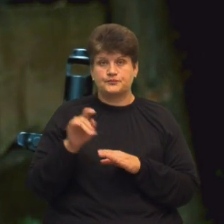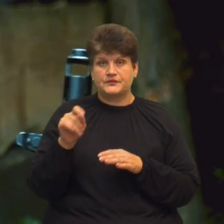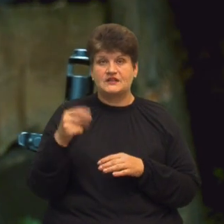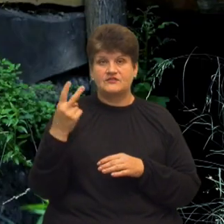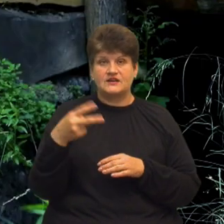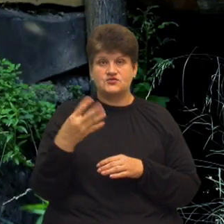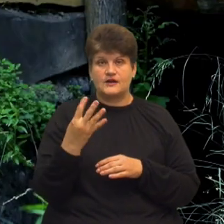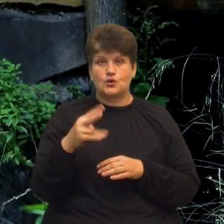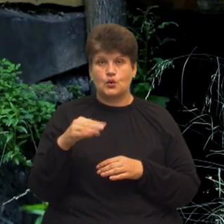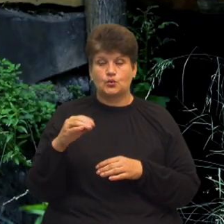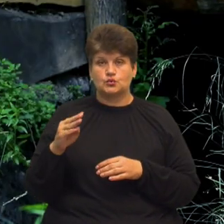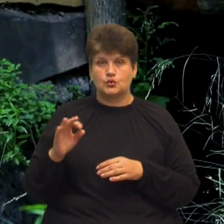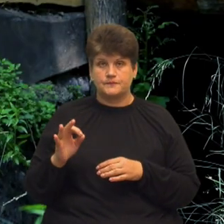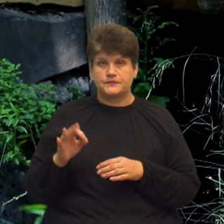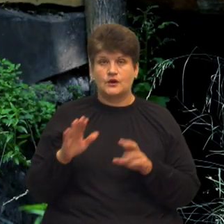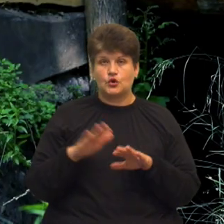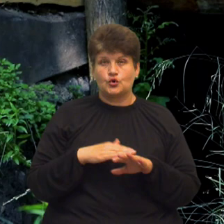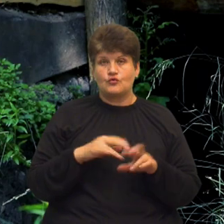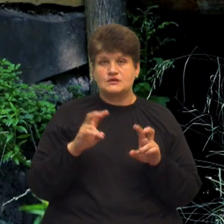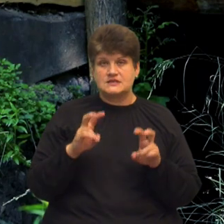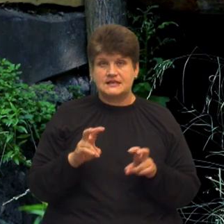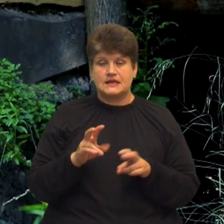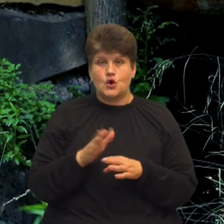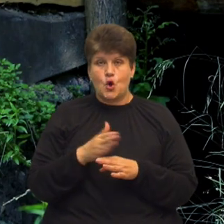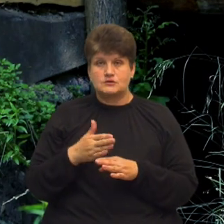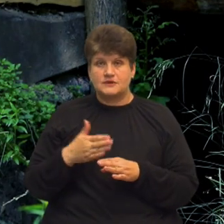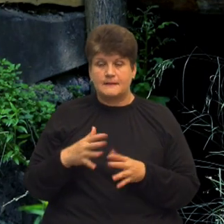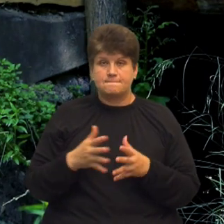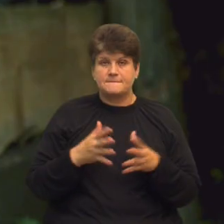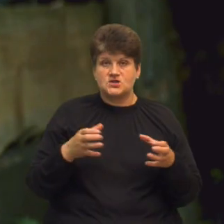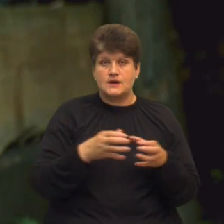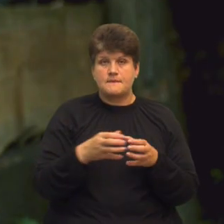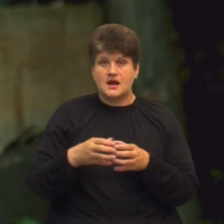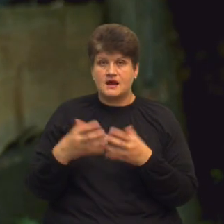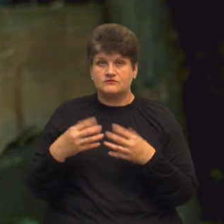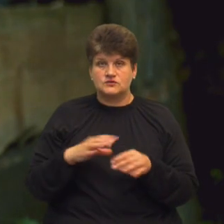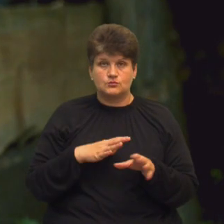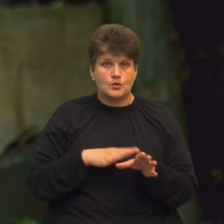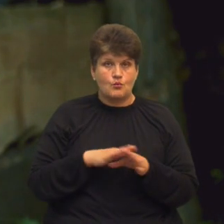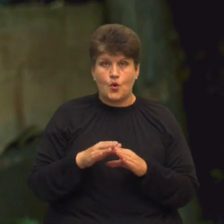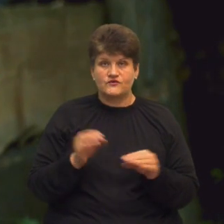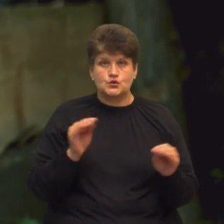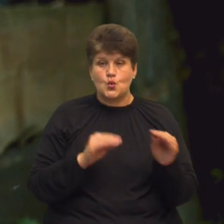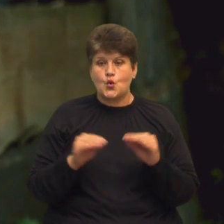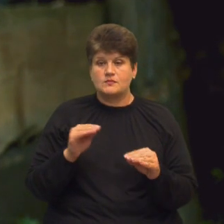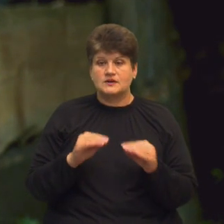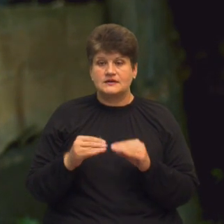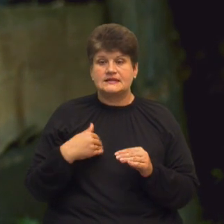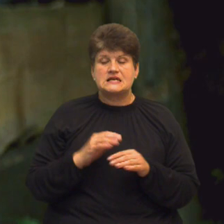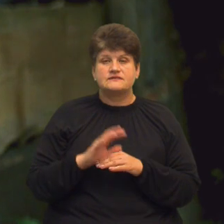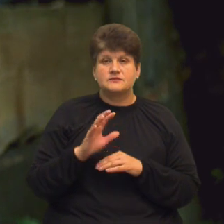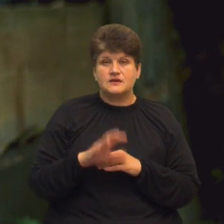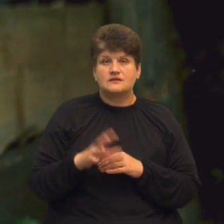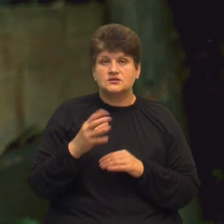лютого. Довго сиділи, чекали розпреділення. Переважна більшість бригад вже були повністю укомплектовані. Нас відправили ще